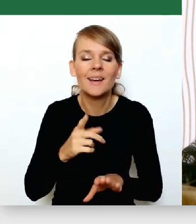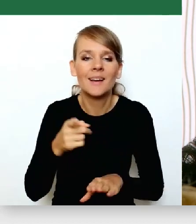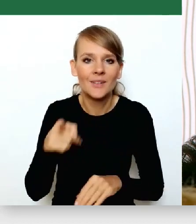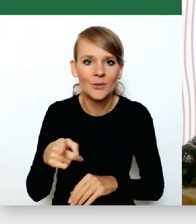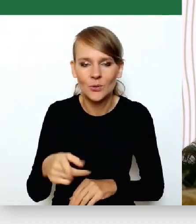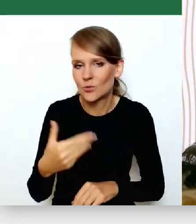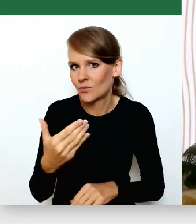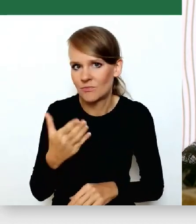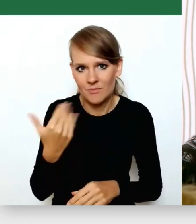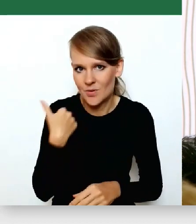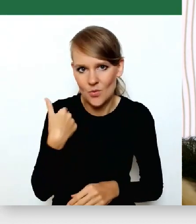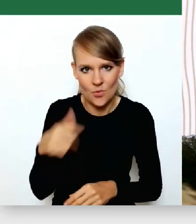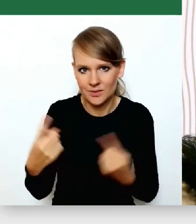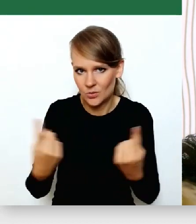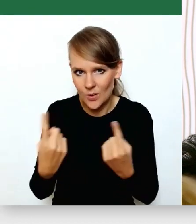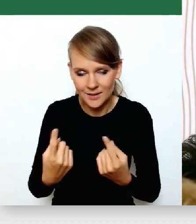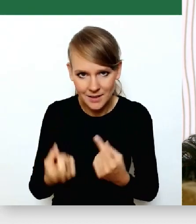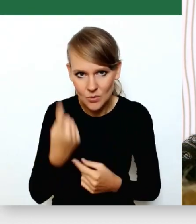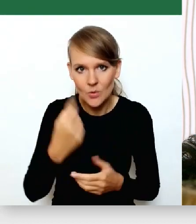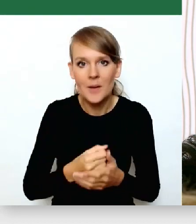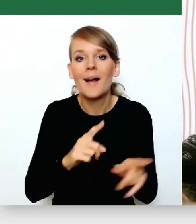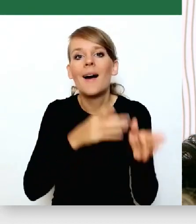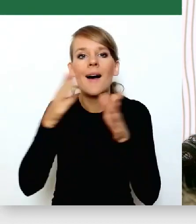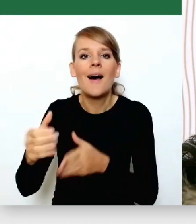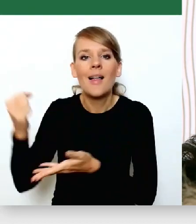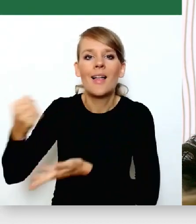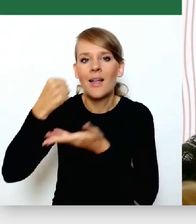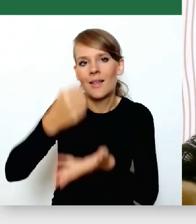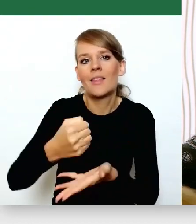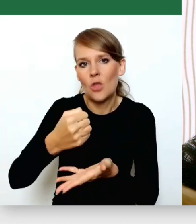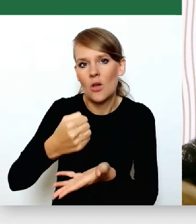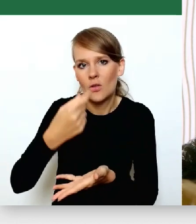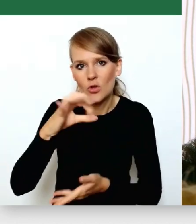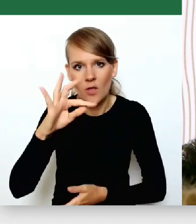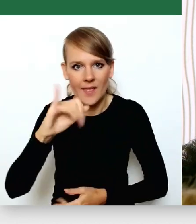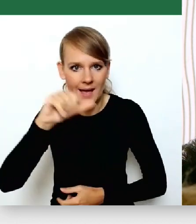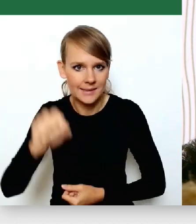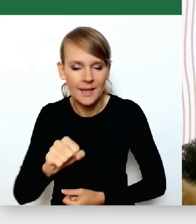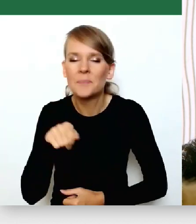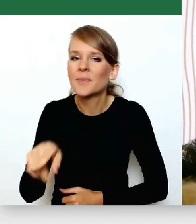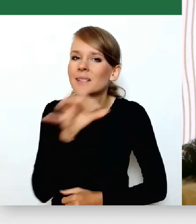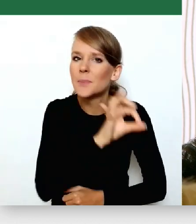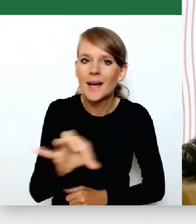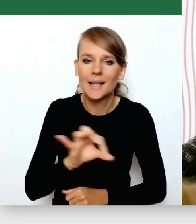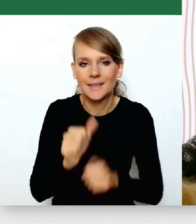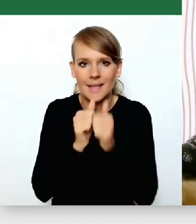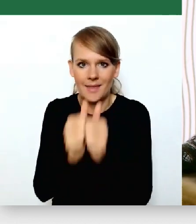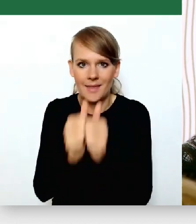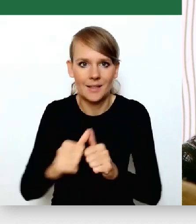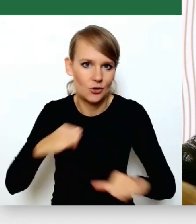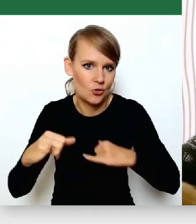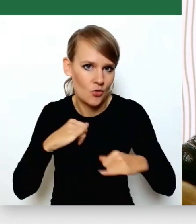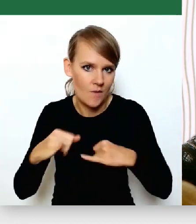precedensu i są dotacje do specjalnych zadań rządowych, to są